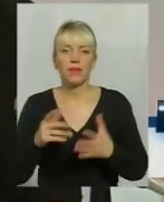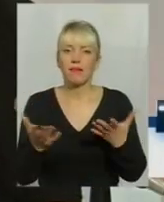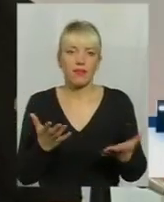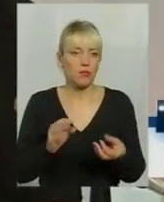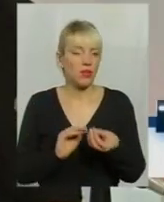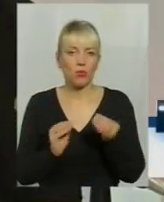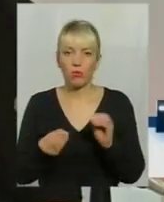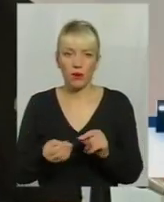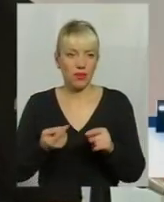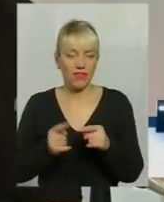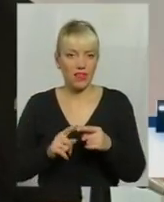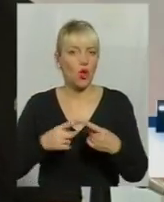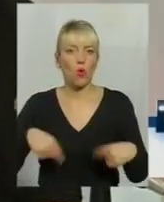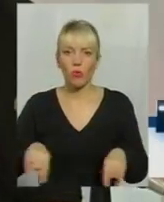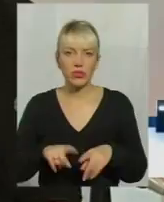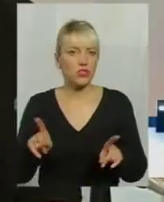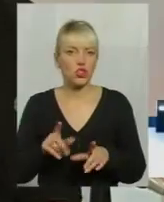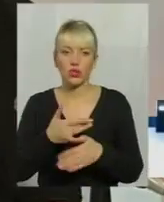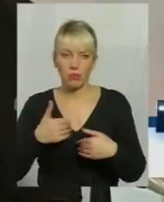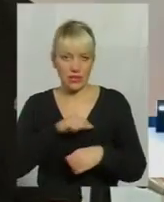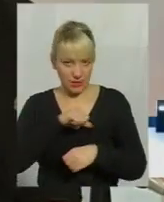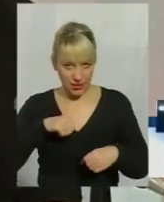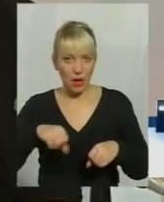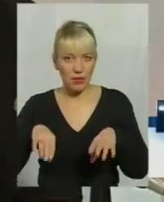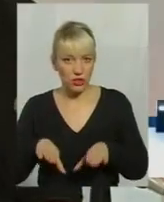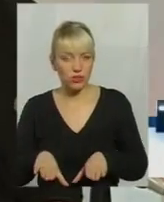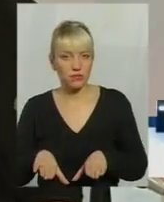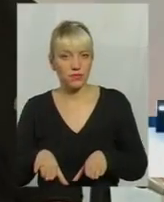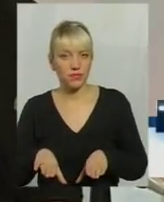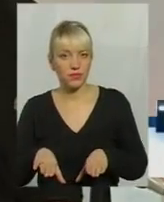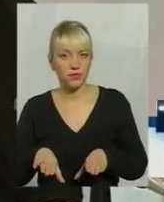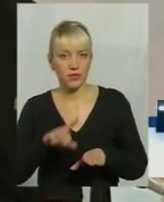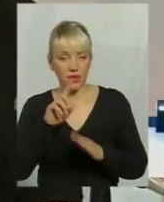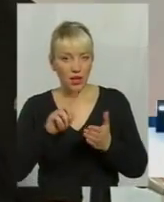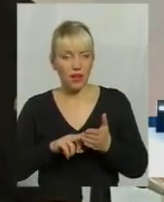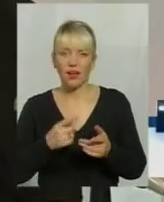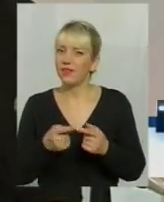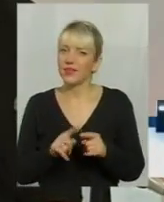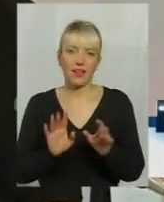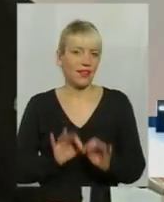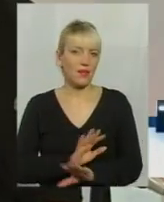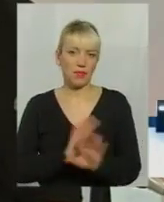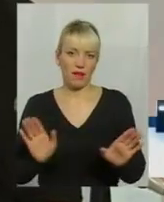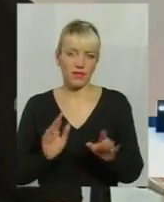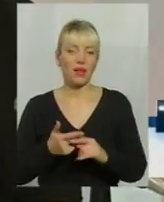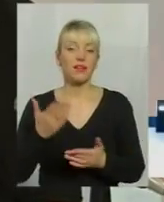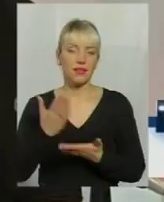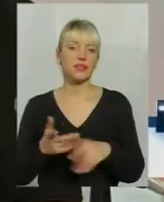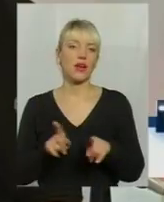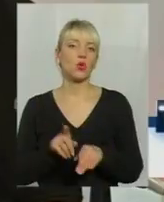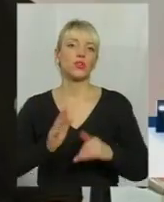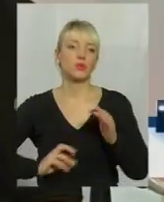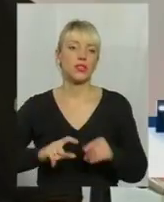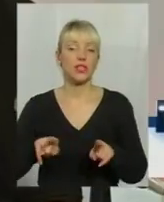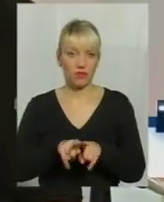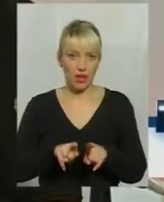проблемами в цій області, що ми можемо как-то сами це все решити. Ну, це неправда, т.е. такой же специаліст є і в